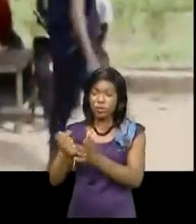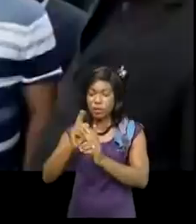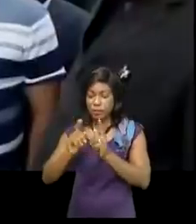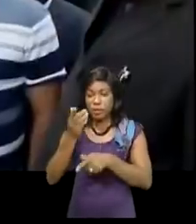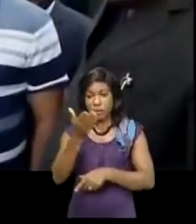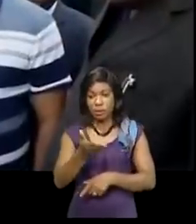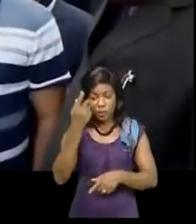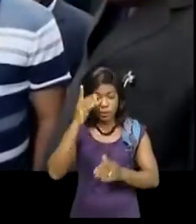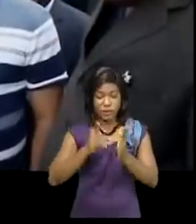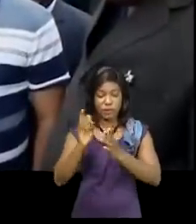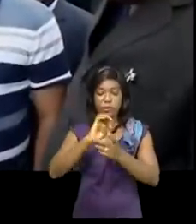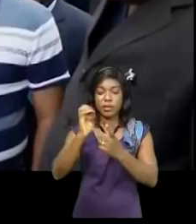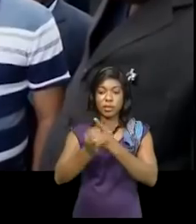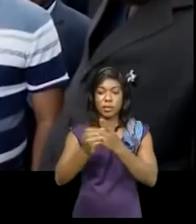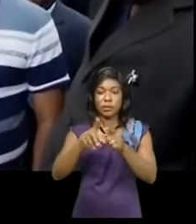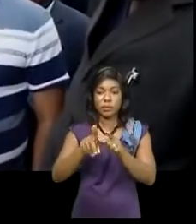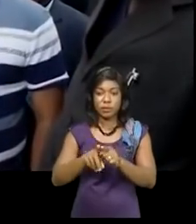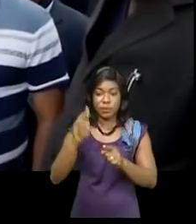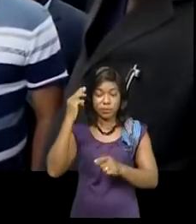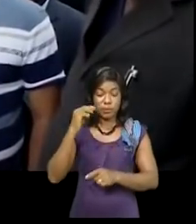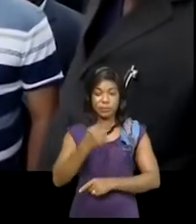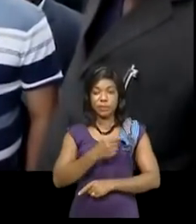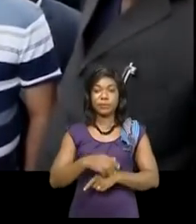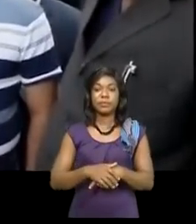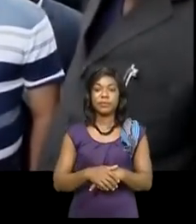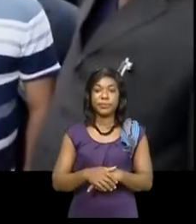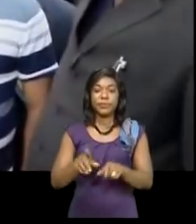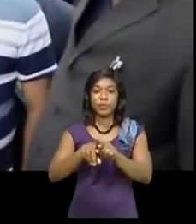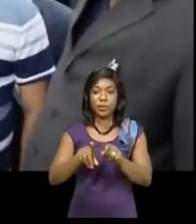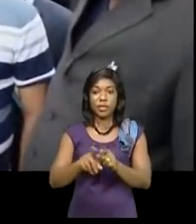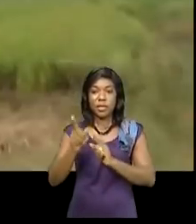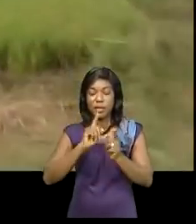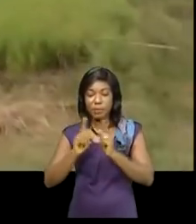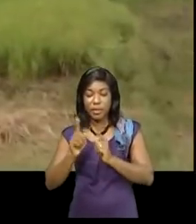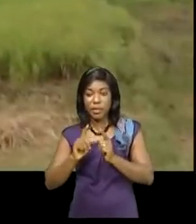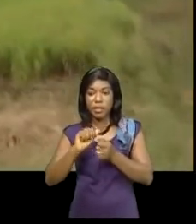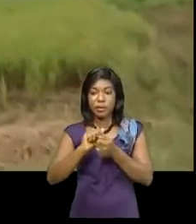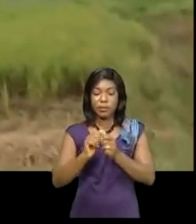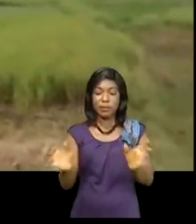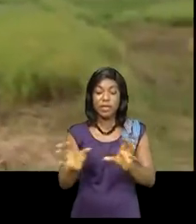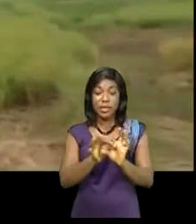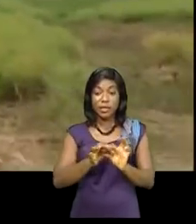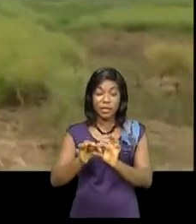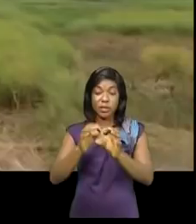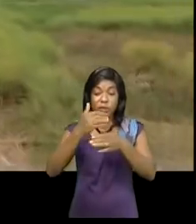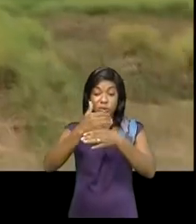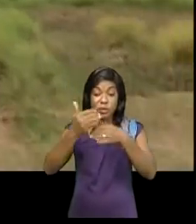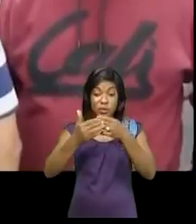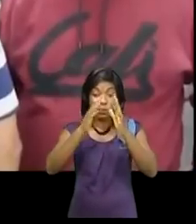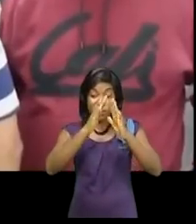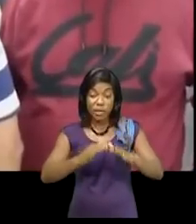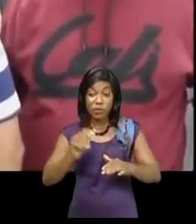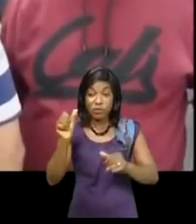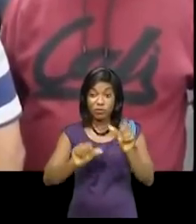1 du développement rural, François Robota-Massoumbouko a également évoqué les problèmes liés aux constructions anarchiques.